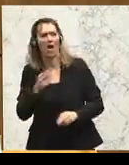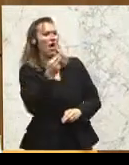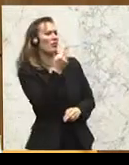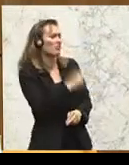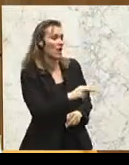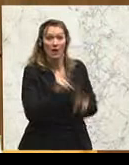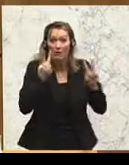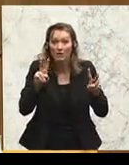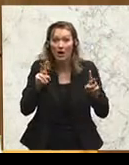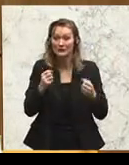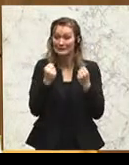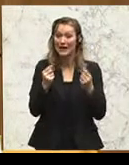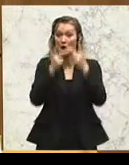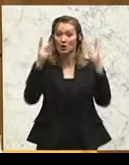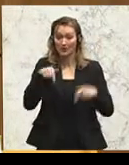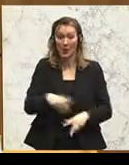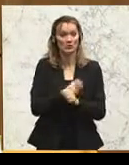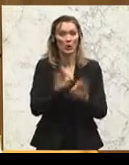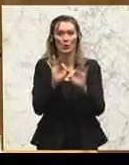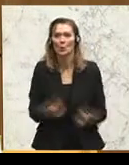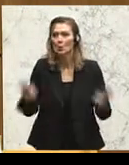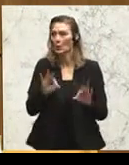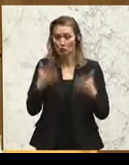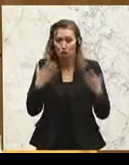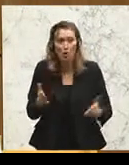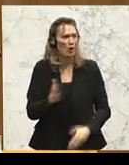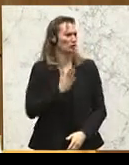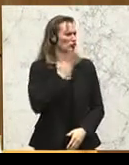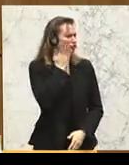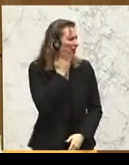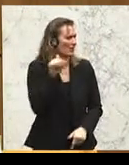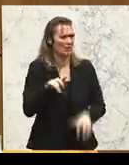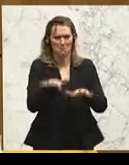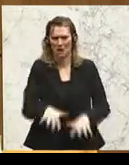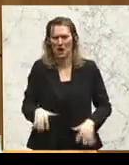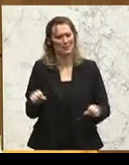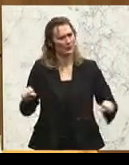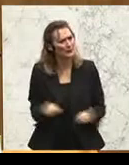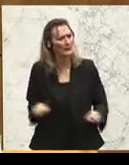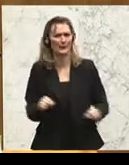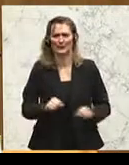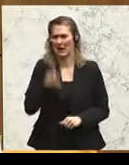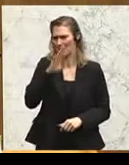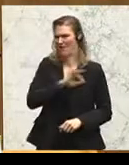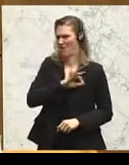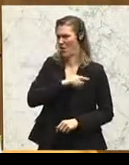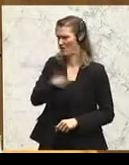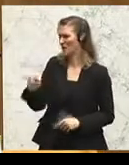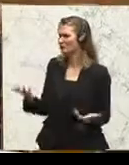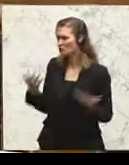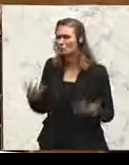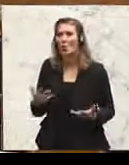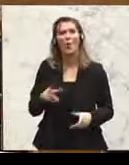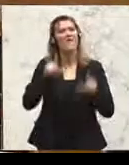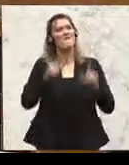ein Sicherheitskonzept für Österreich haben. Das ist eine Schande für das Parlament, meine lieben Freunde, und eine Geringschätzung der